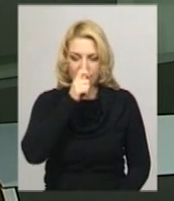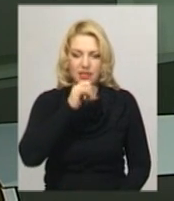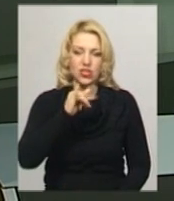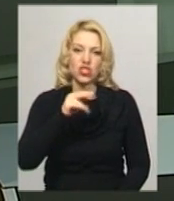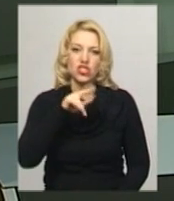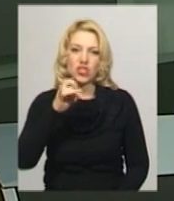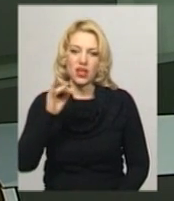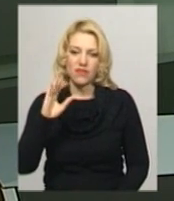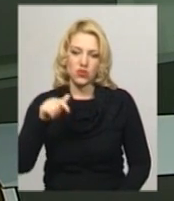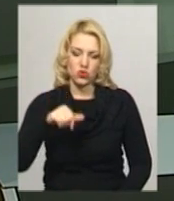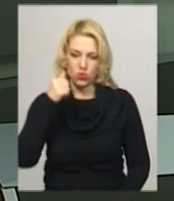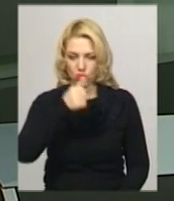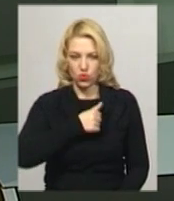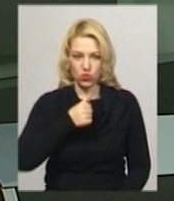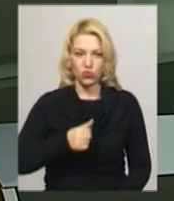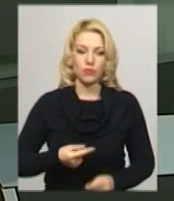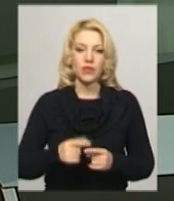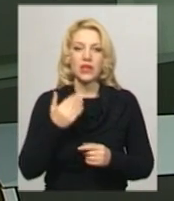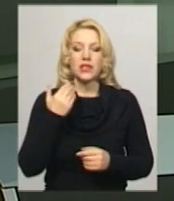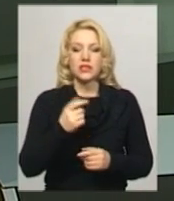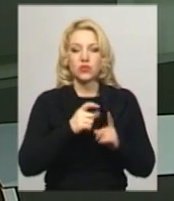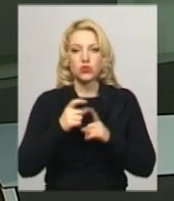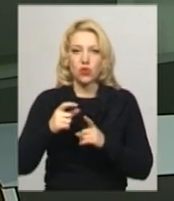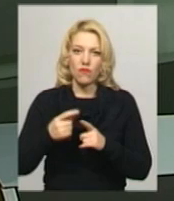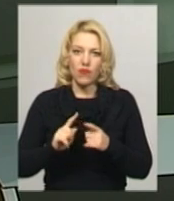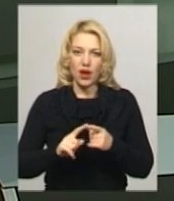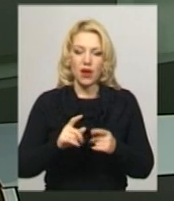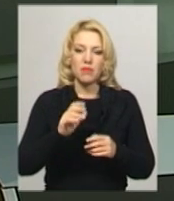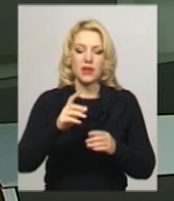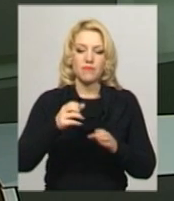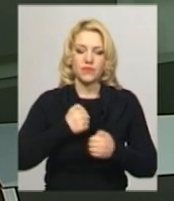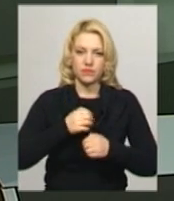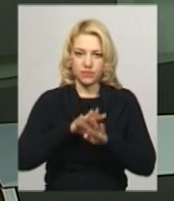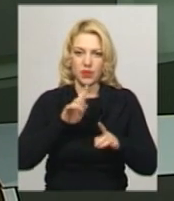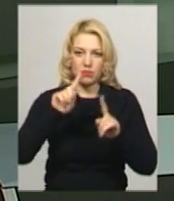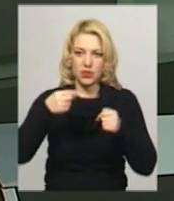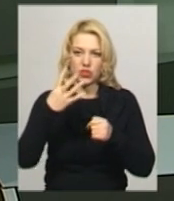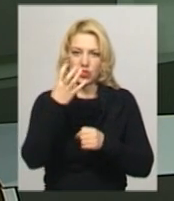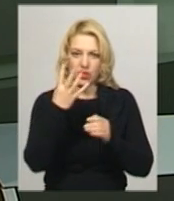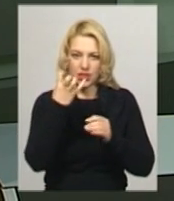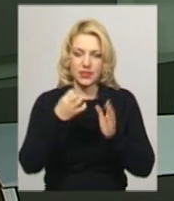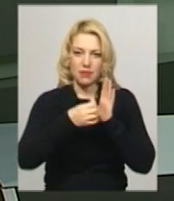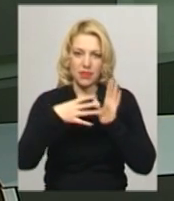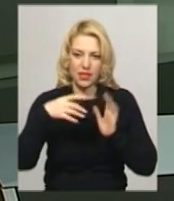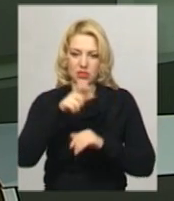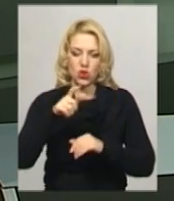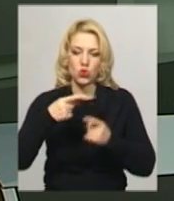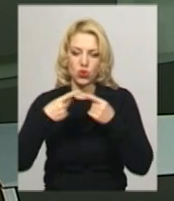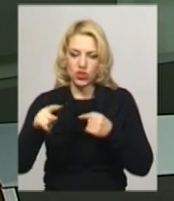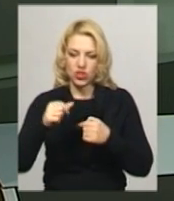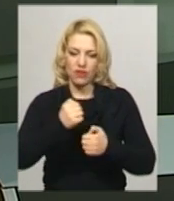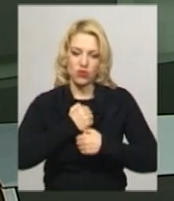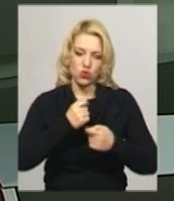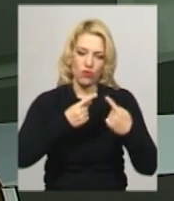військовий комісар Сергій Присяжнюк. За його словами, до Збройних сил України призвуть 415 чоловіків, до інших військових формувань –